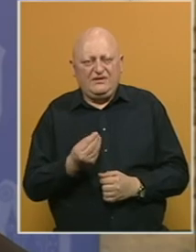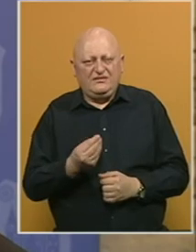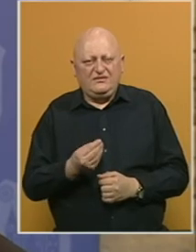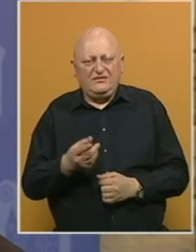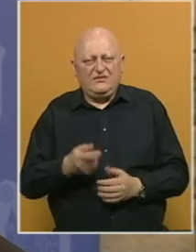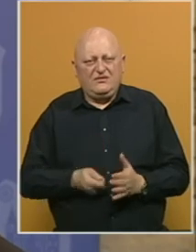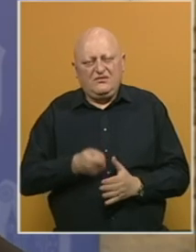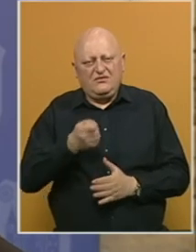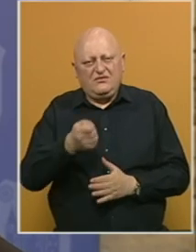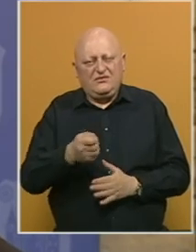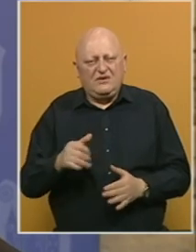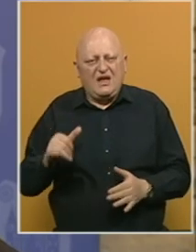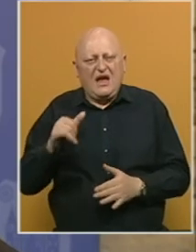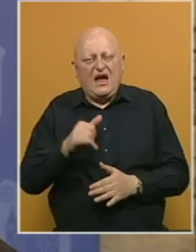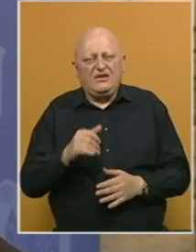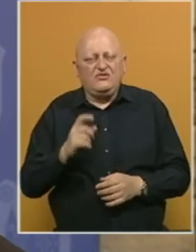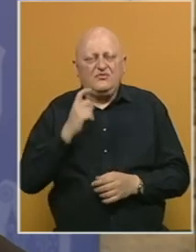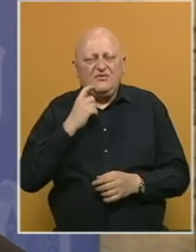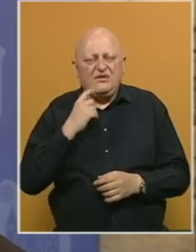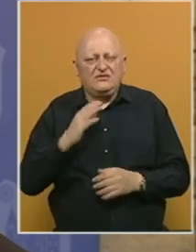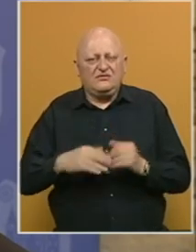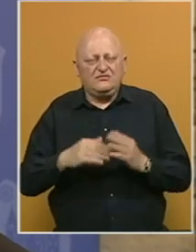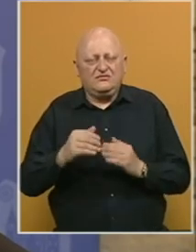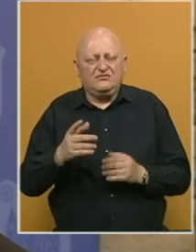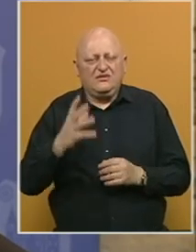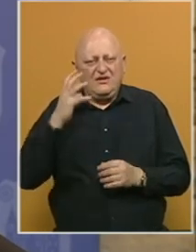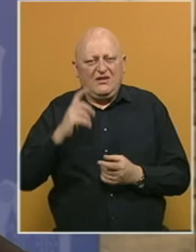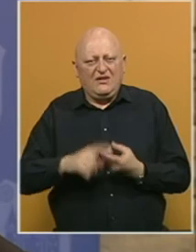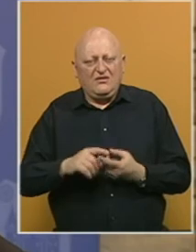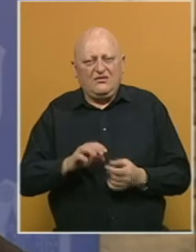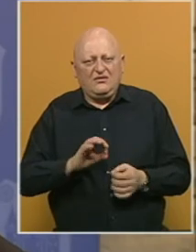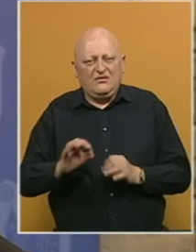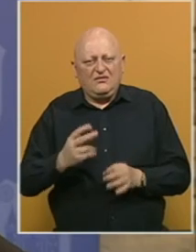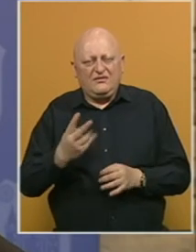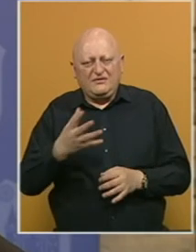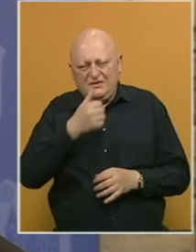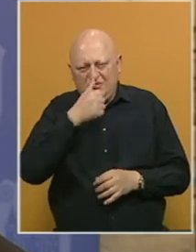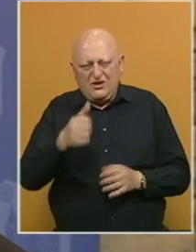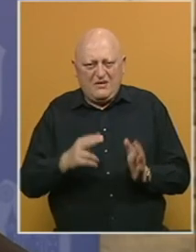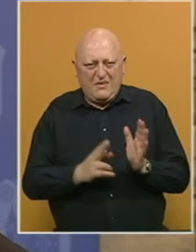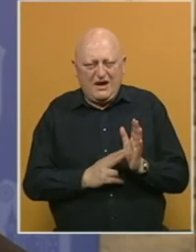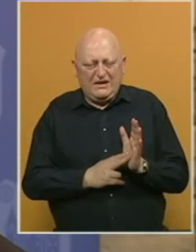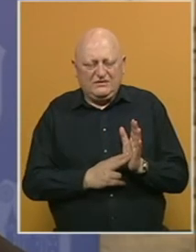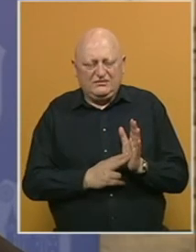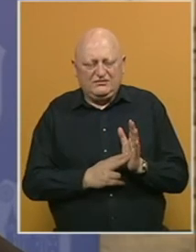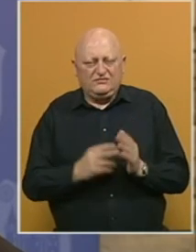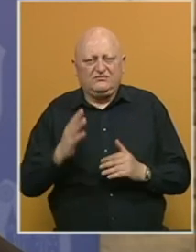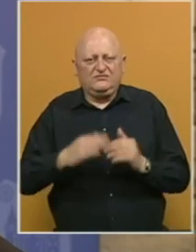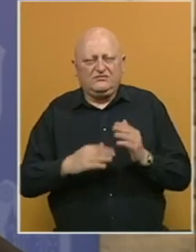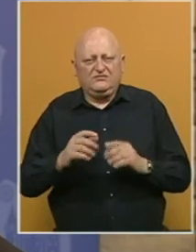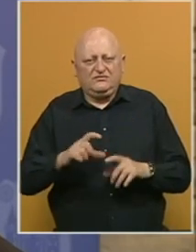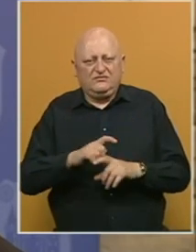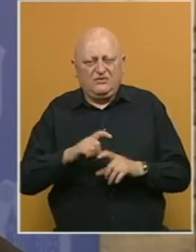investiciji u aerodrom Bihaća, izgradnji, vi znate da je vlada federacije osigrala tu 25 miliona maraka. O izgradnji